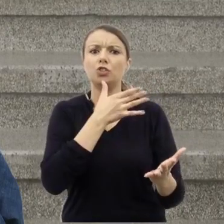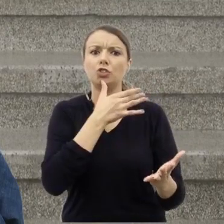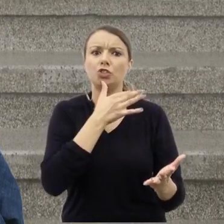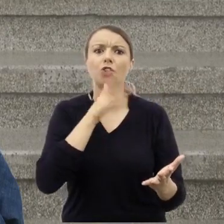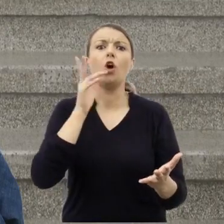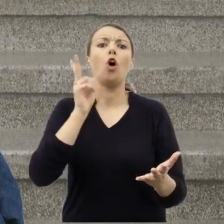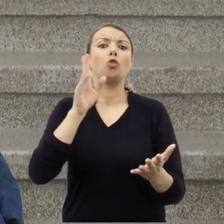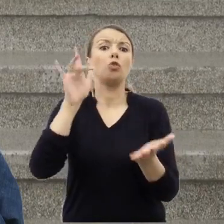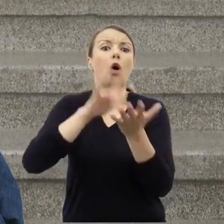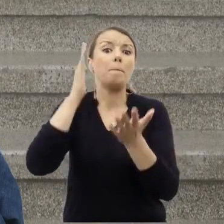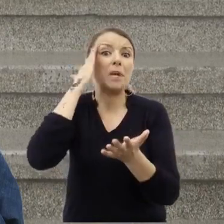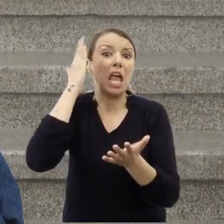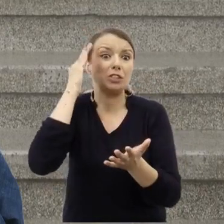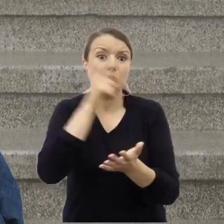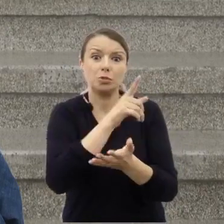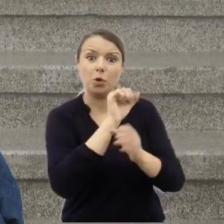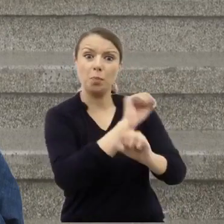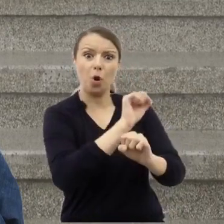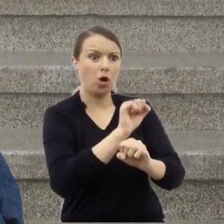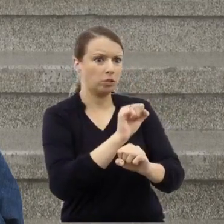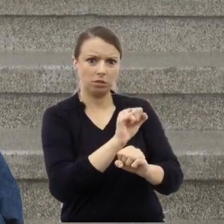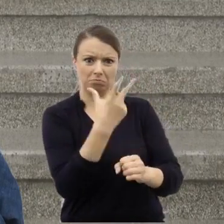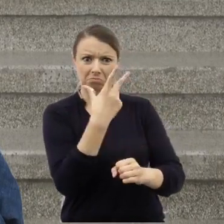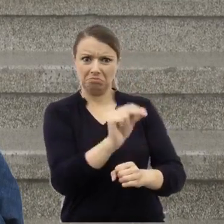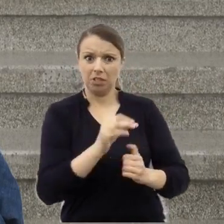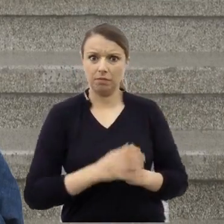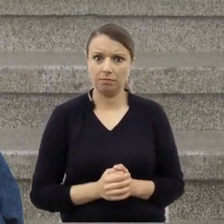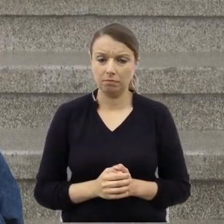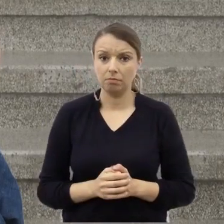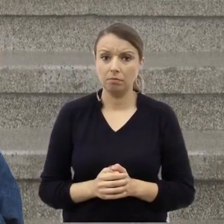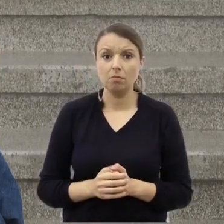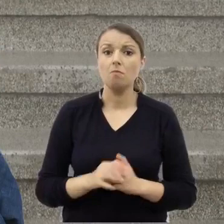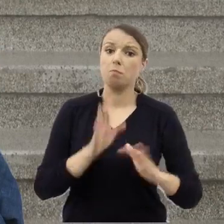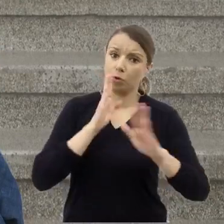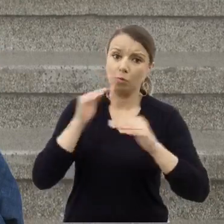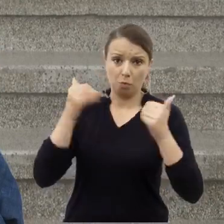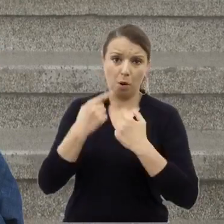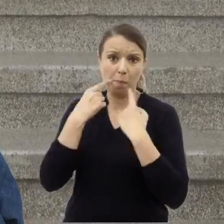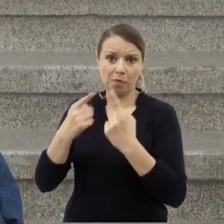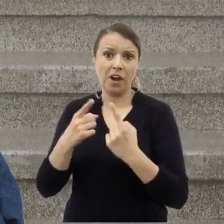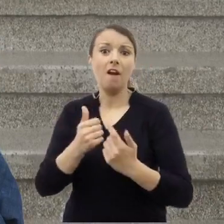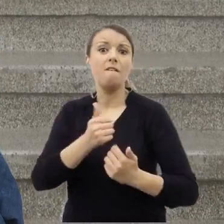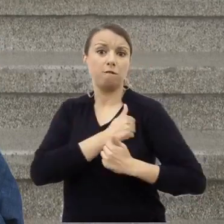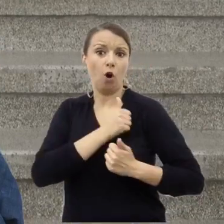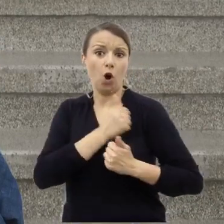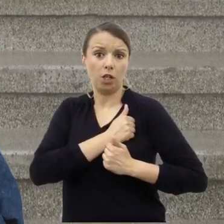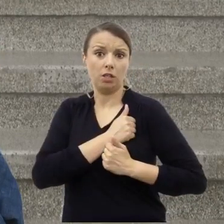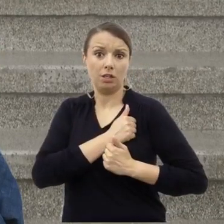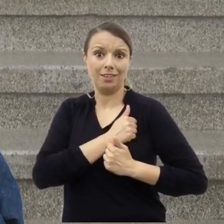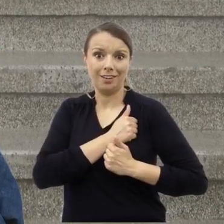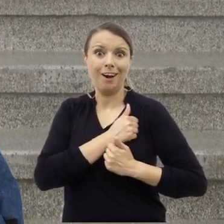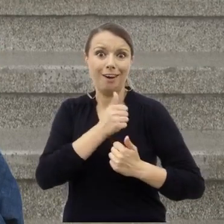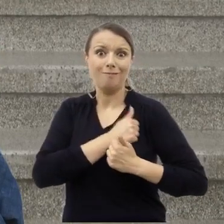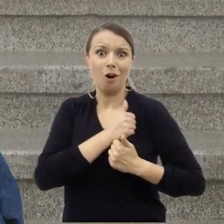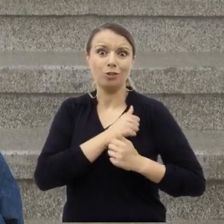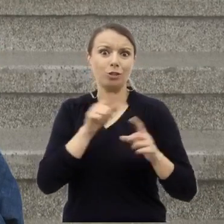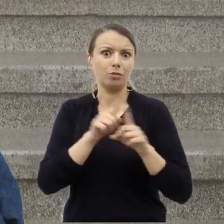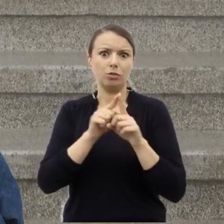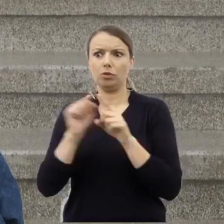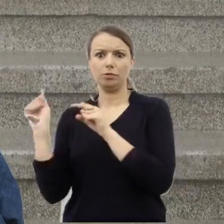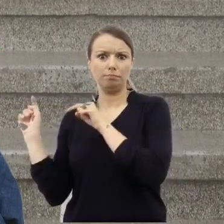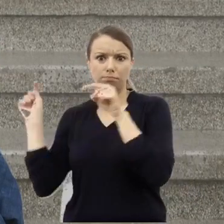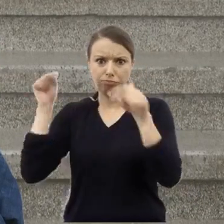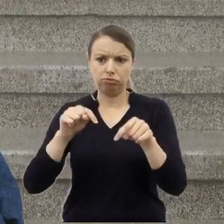tam mieszkają. Podobnie można powiedzieć o wojsku, które zostało przysłane na